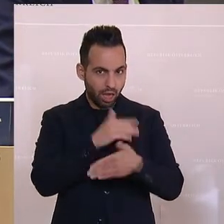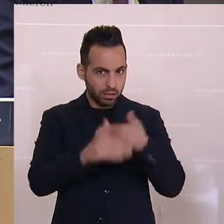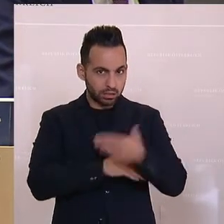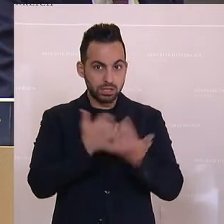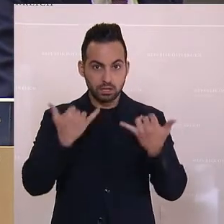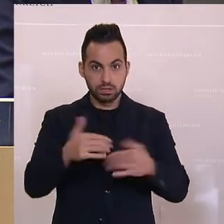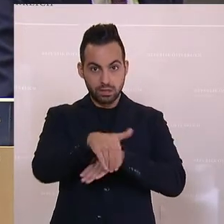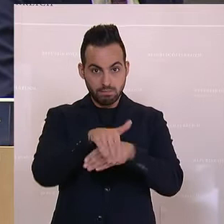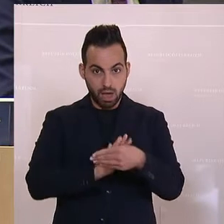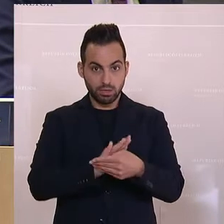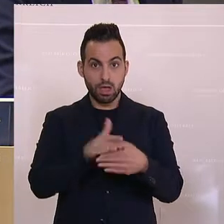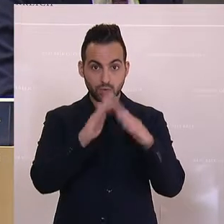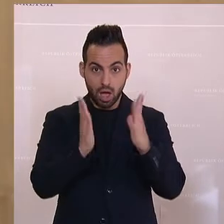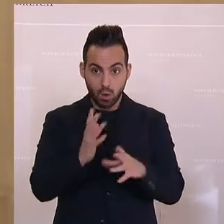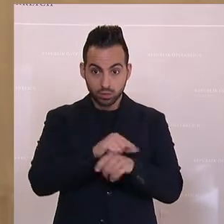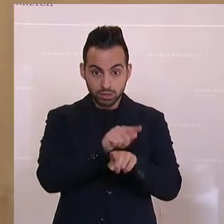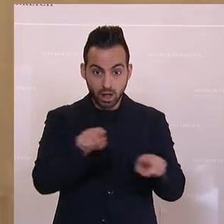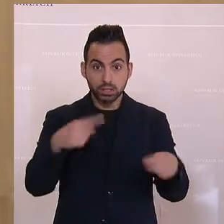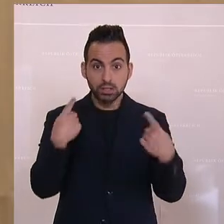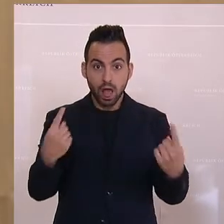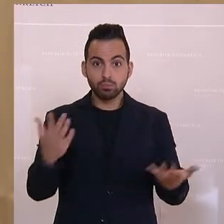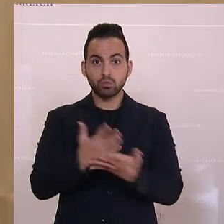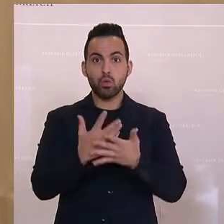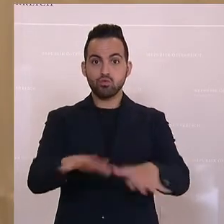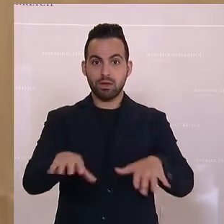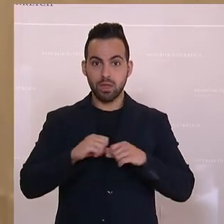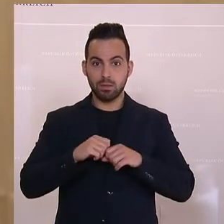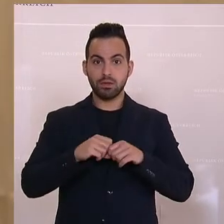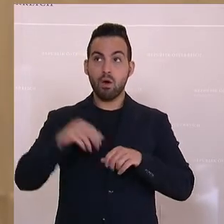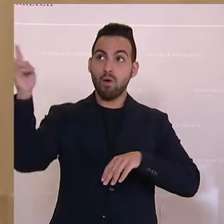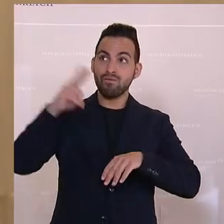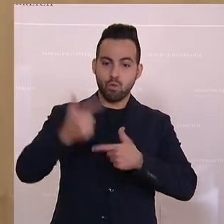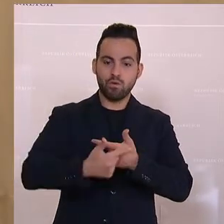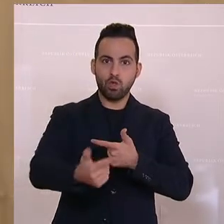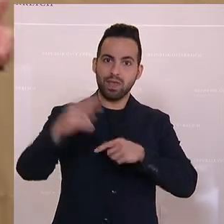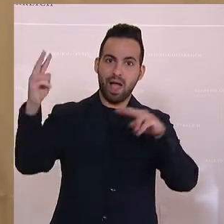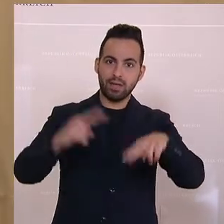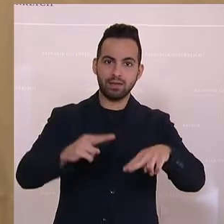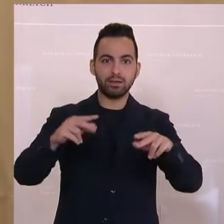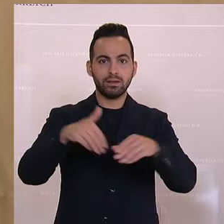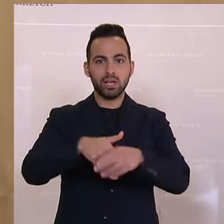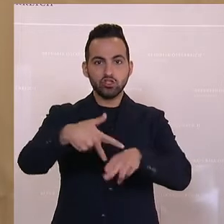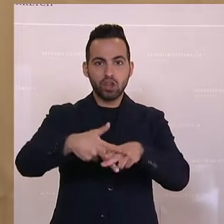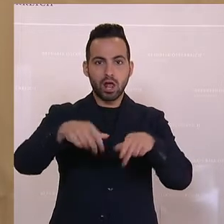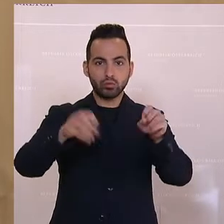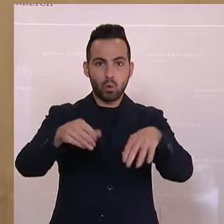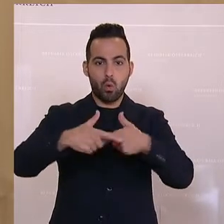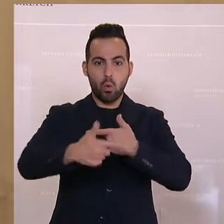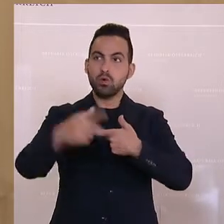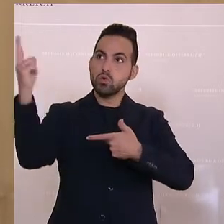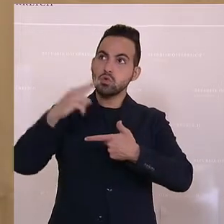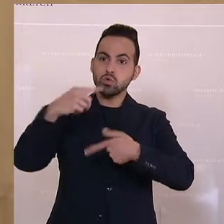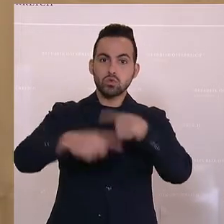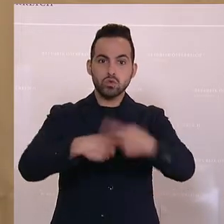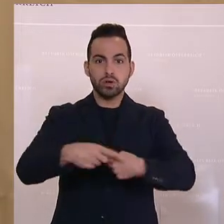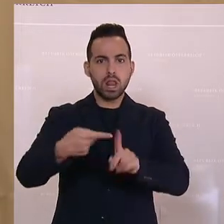haben jetzt die Gemeinden und die Haushalte übernommen bei der Photovoltaik-Installierung in den letzten Jahren, kann